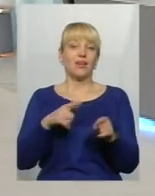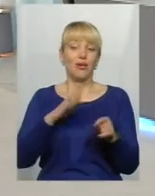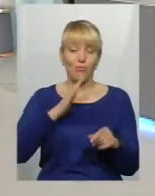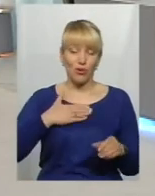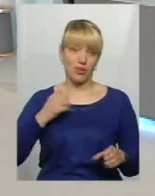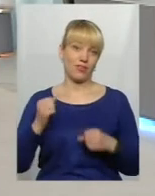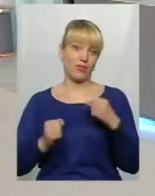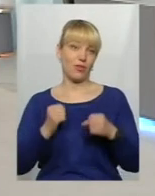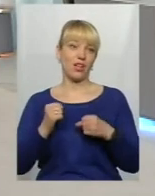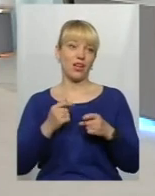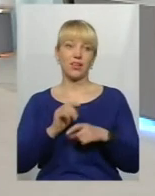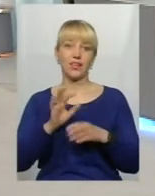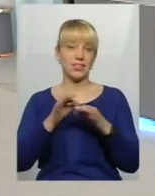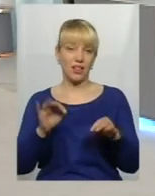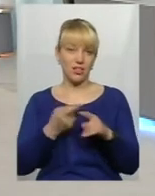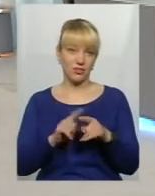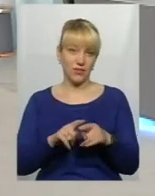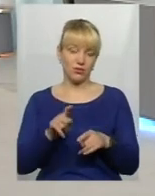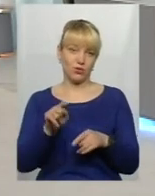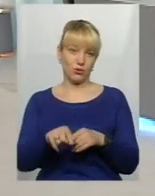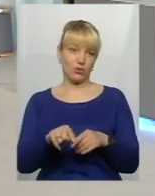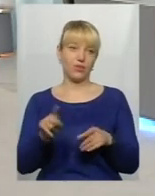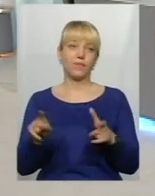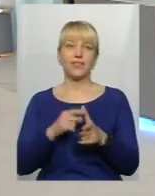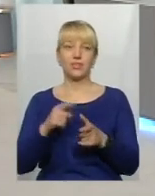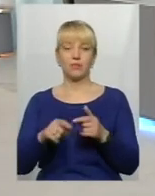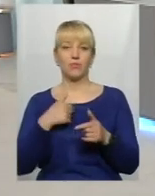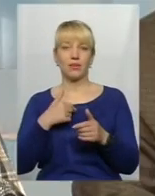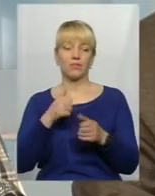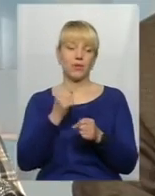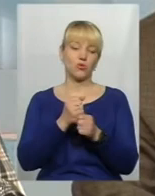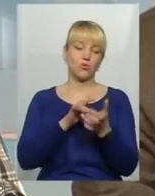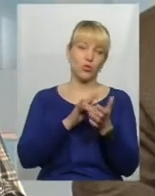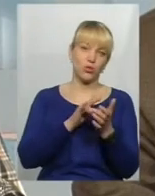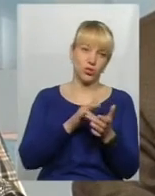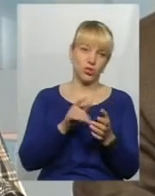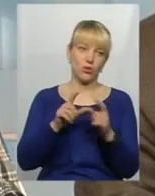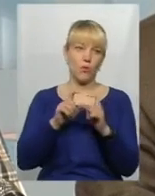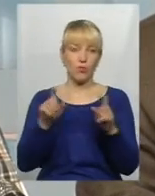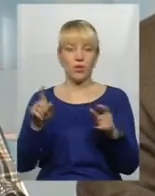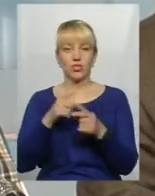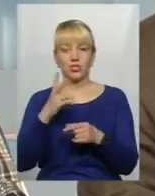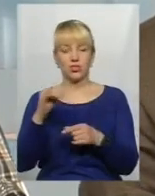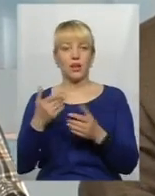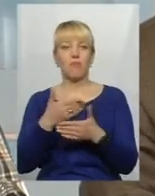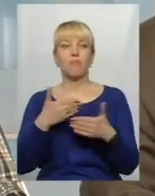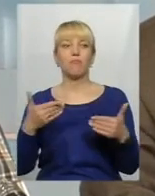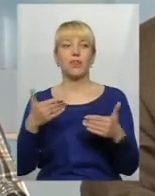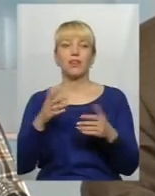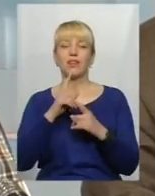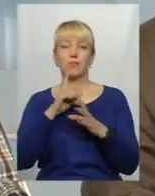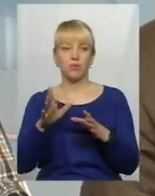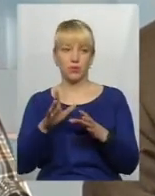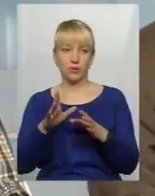колеги, навіть незалежно від того, чи ми там в туристичному об'єкті працюємо чи ні, ми вже будемо, не просто, ні, ми не